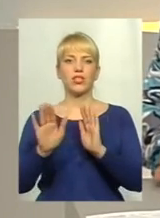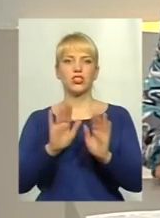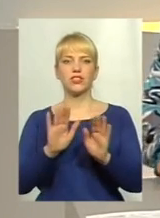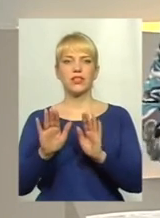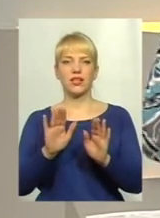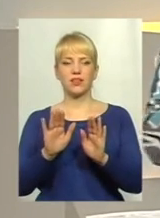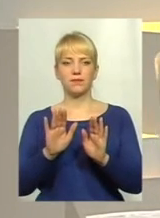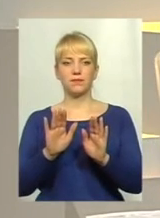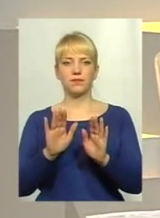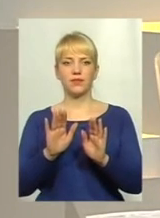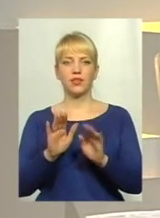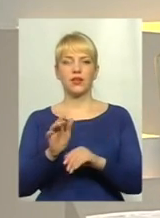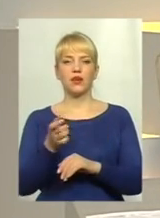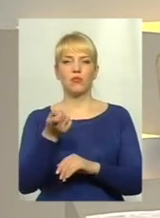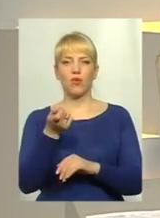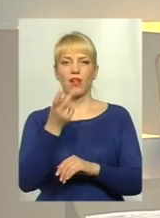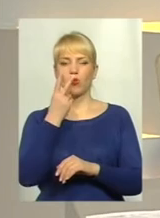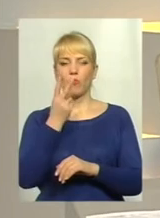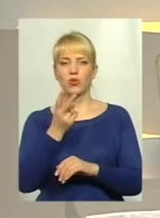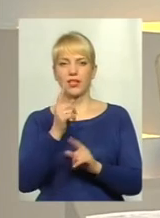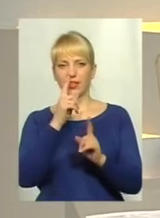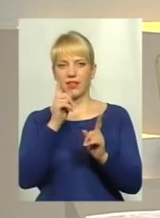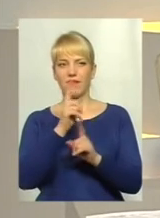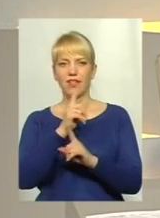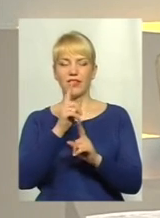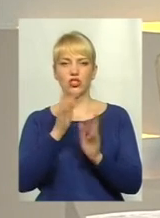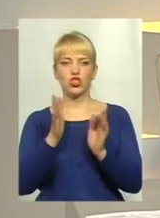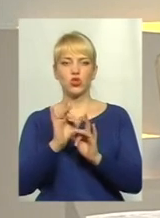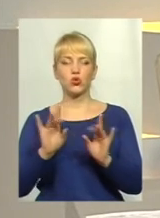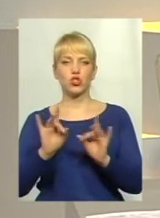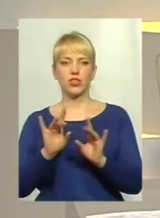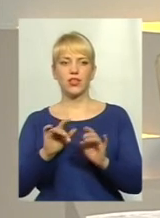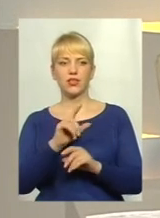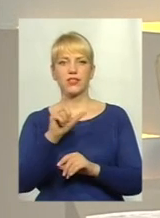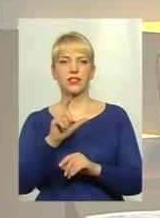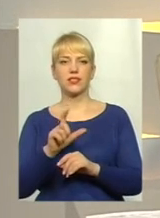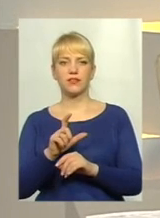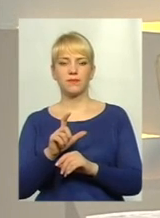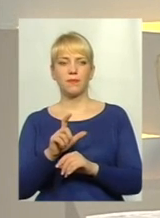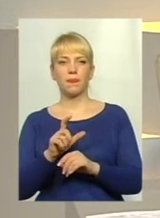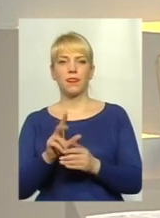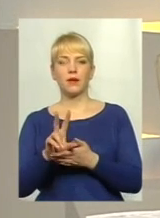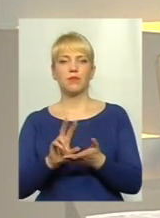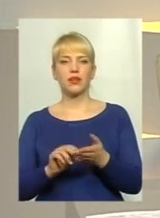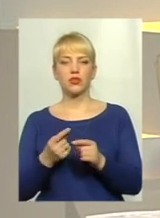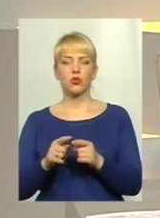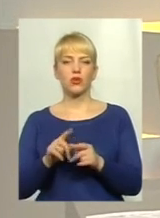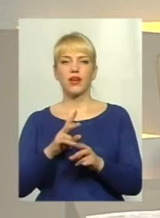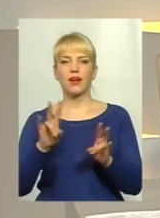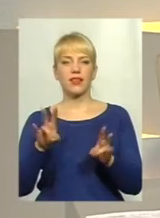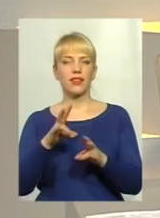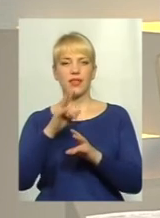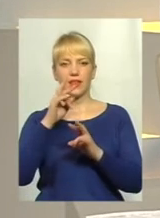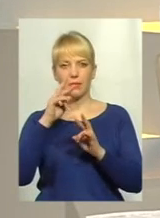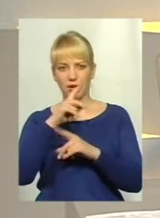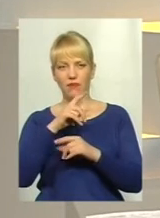показати невеличкий сюжет із прикладом того, як не повинно